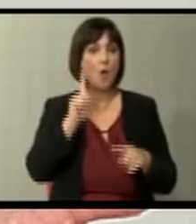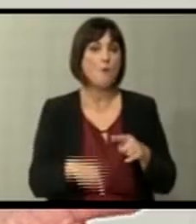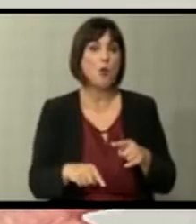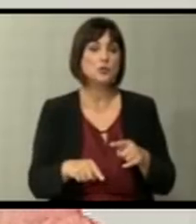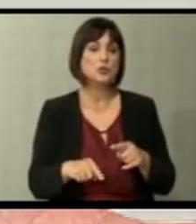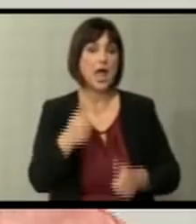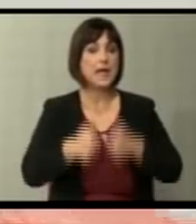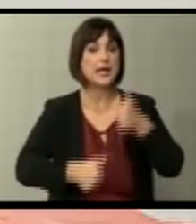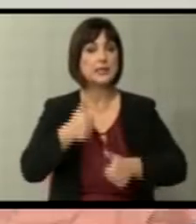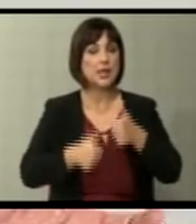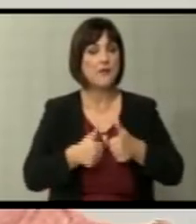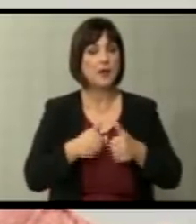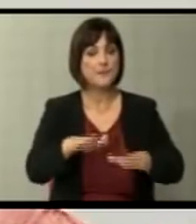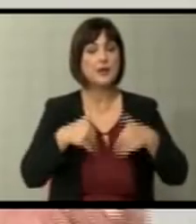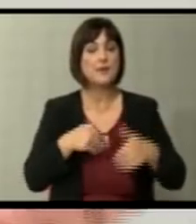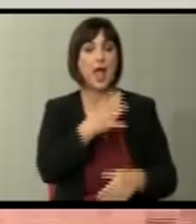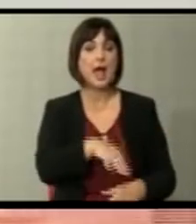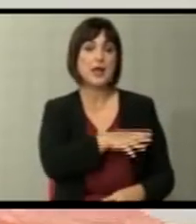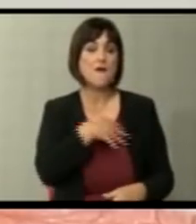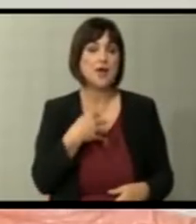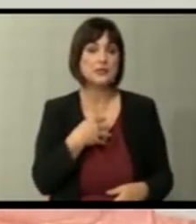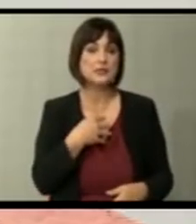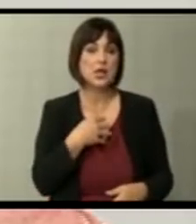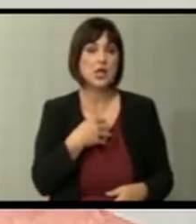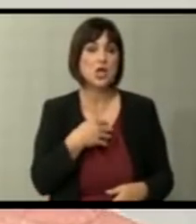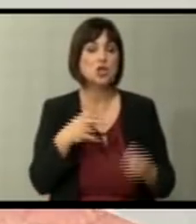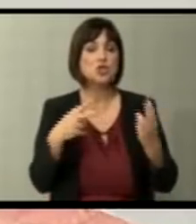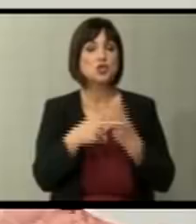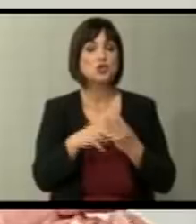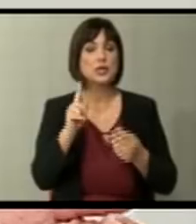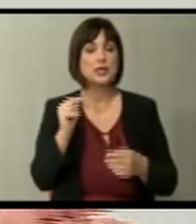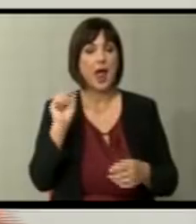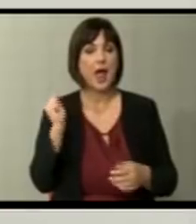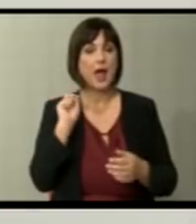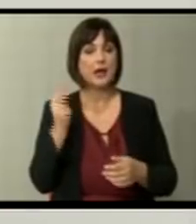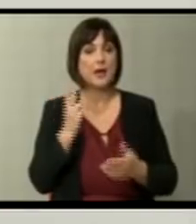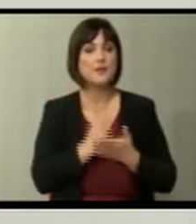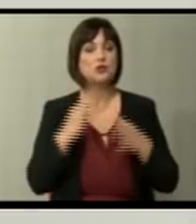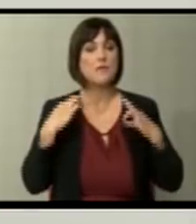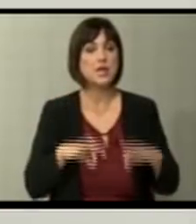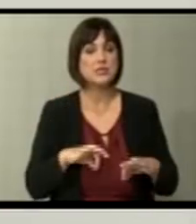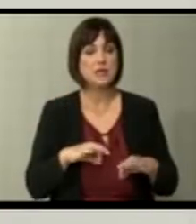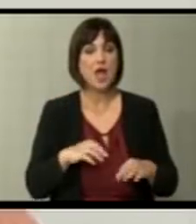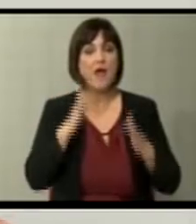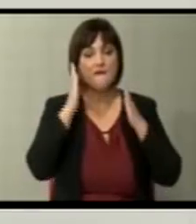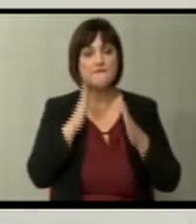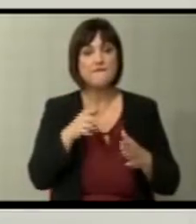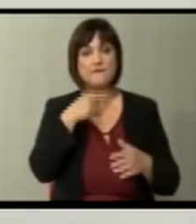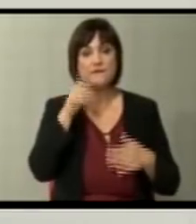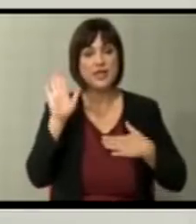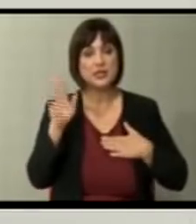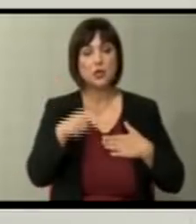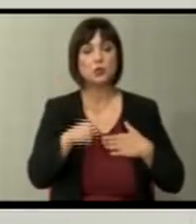приемот на Хрватска, Ширак веројатно се още беше председател, веќе дека тука ќе